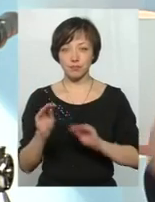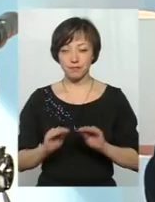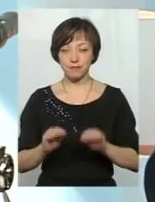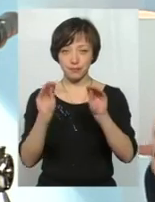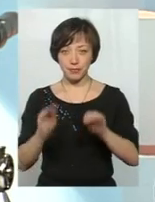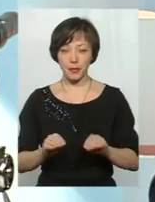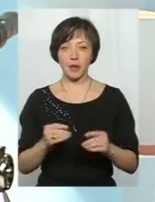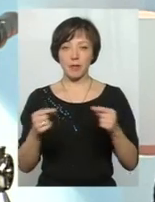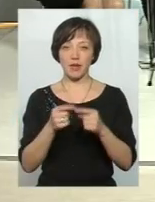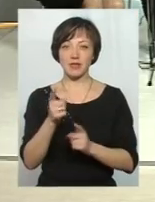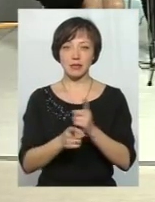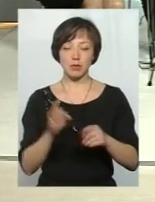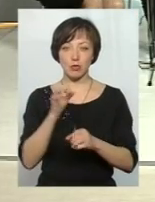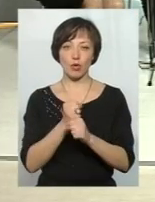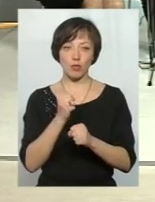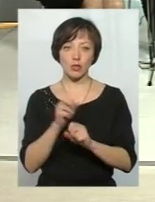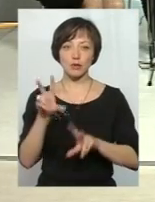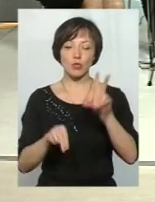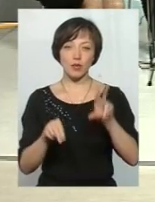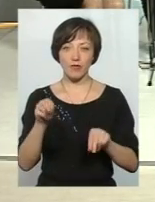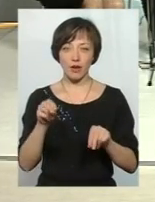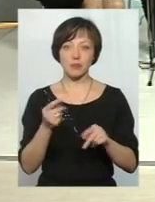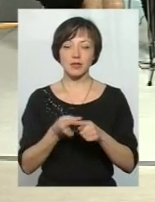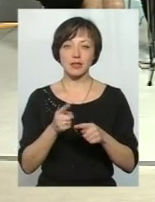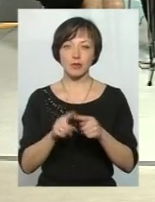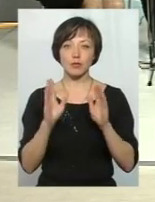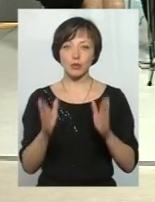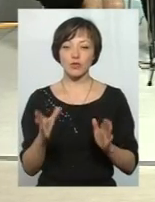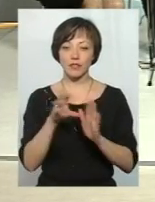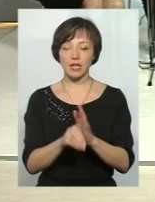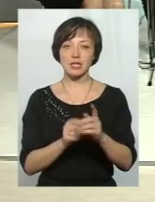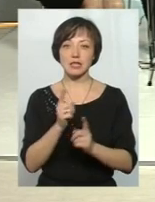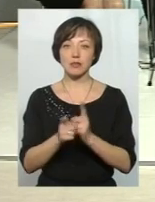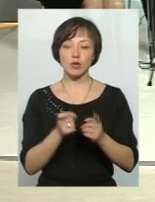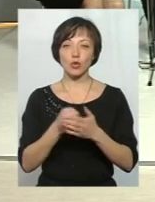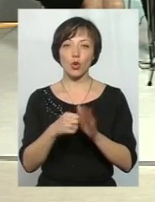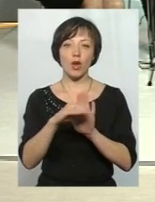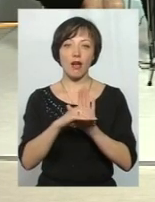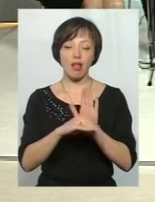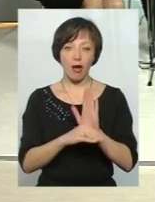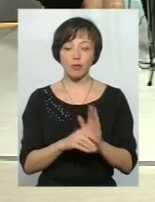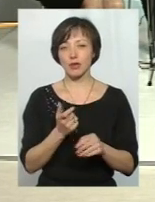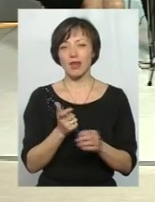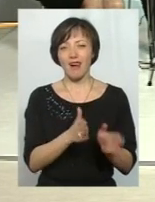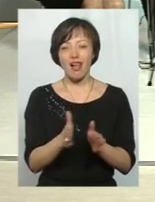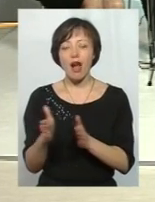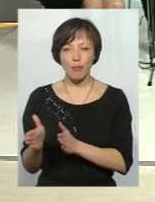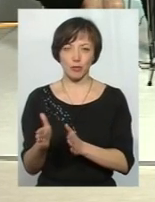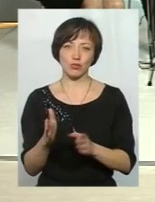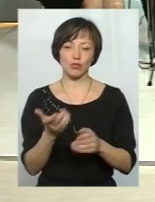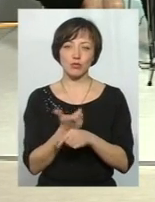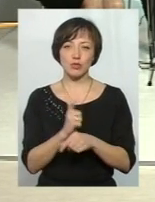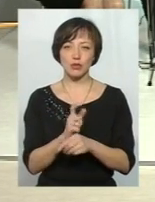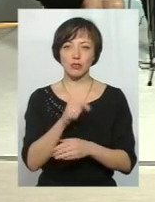ми сподіваємося, що ці будуть несені зміни до регламенту. Я думаю, що більше питань буде на